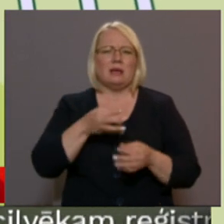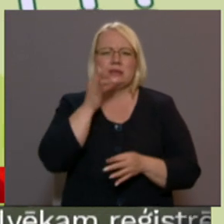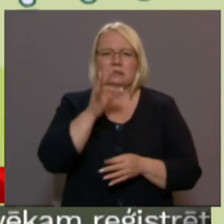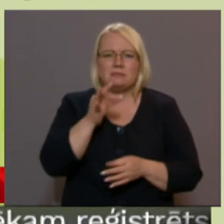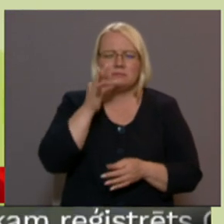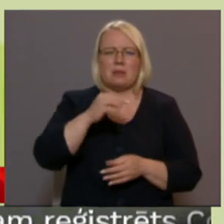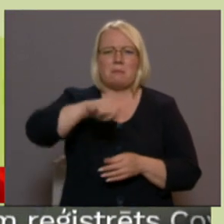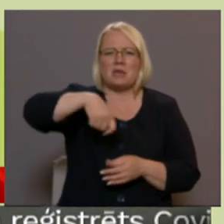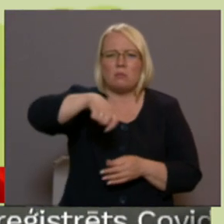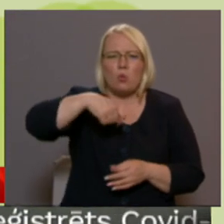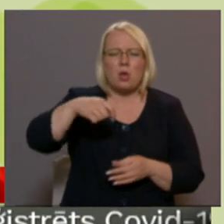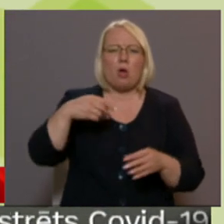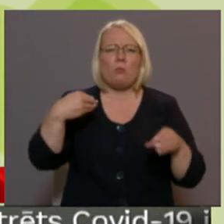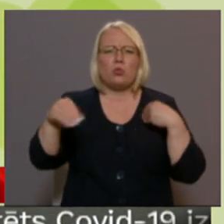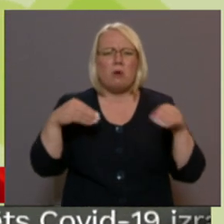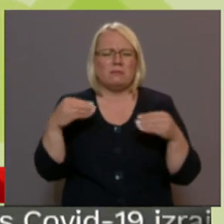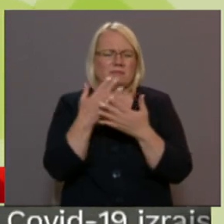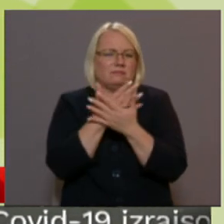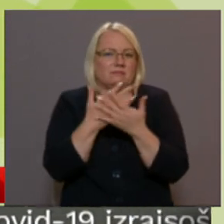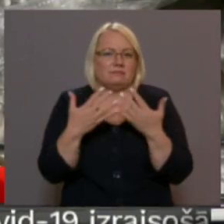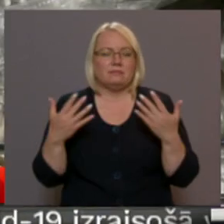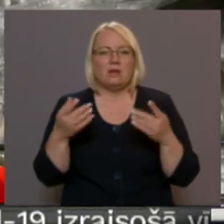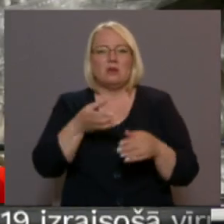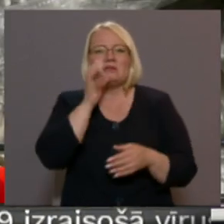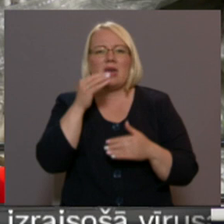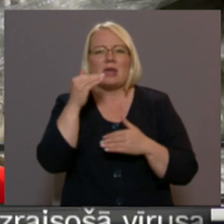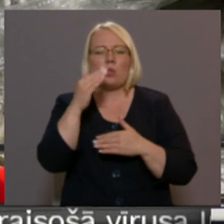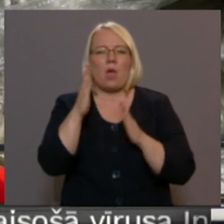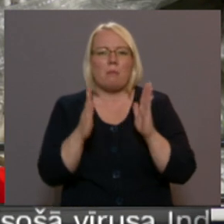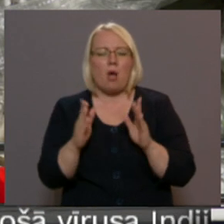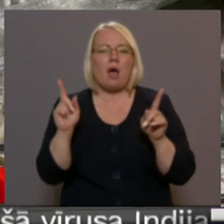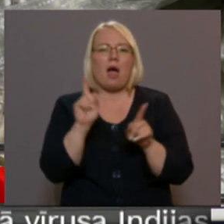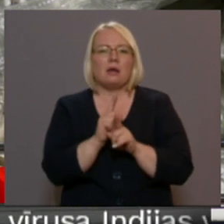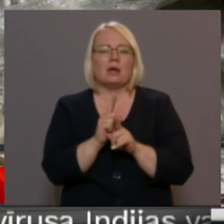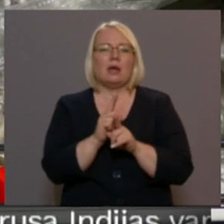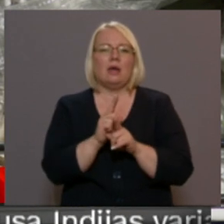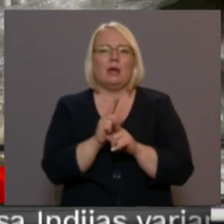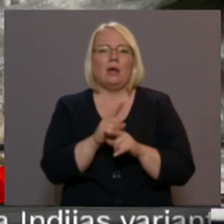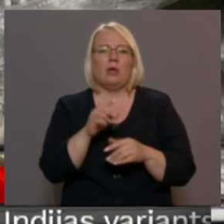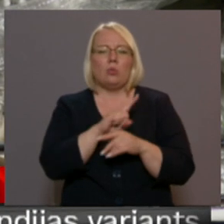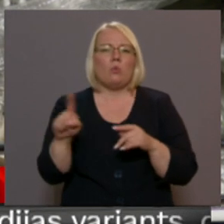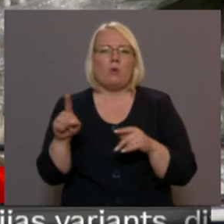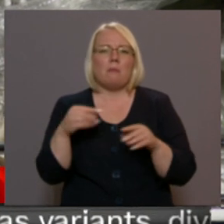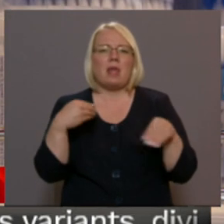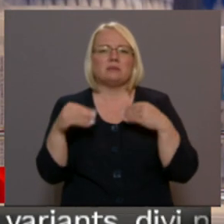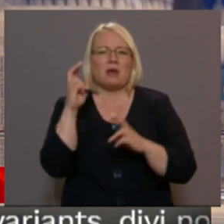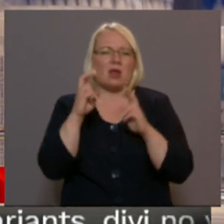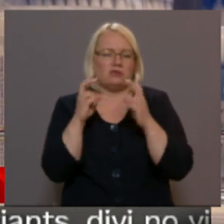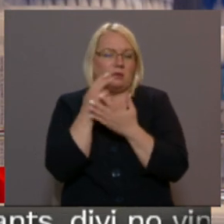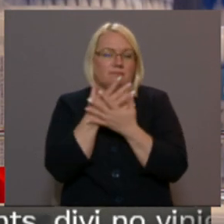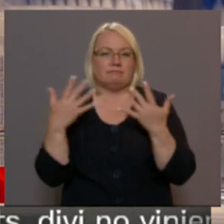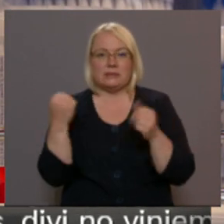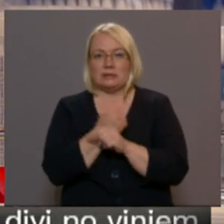maisām kociņi, putuplasta, polistirola pārtikas un dzērienu iepakojums, kā arī no okso noārdāmās plāstmasas ražot